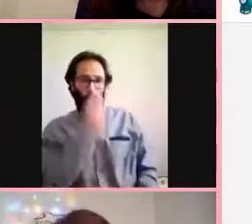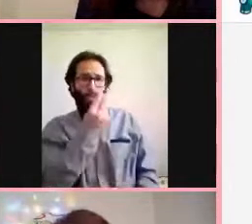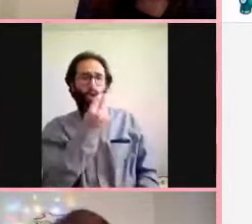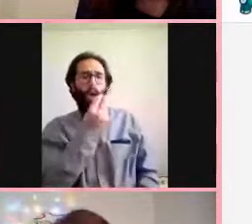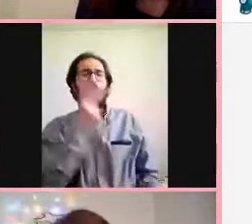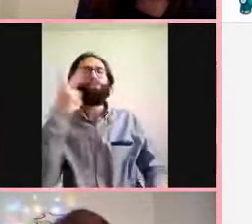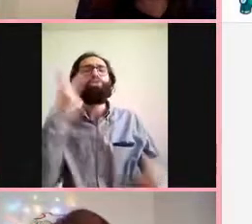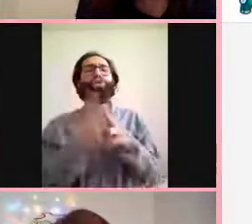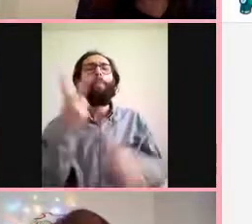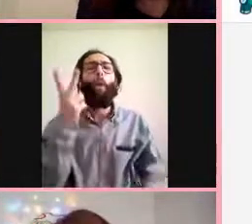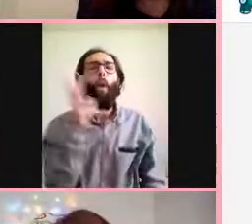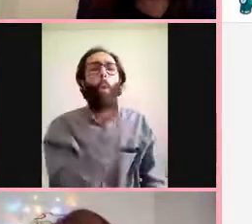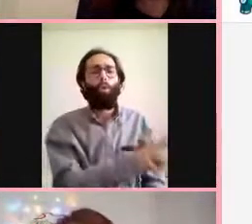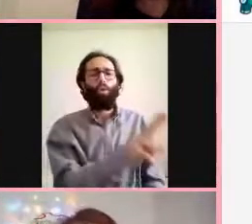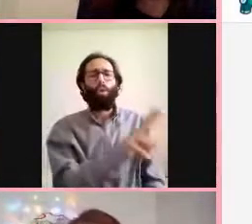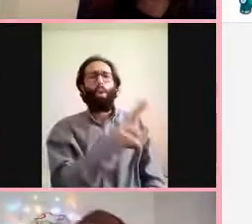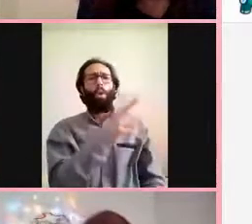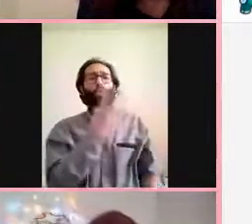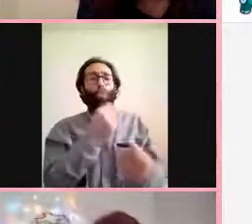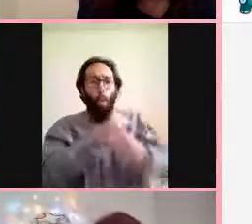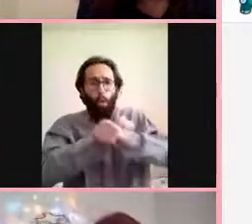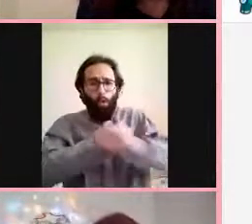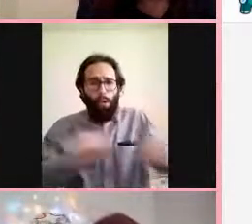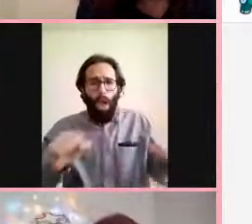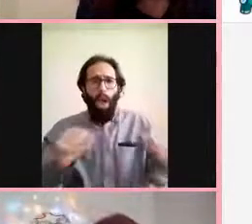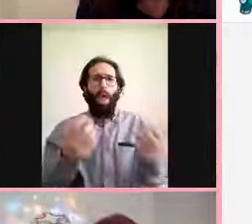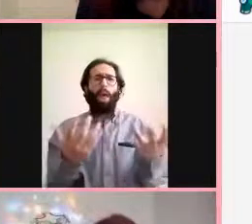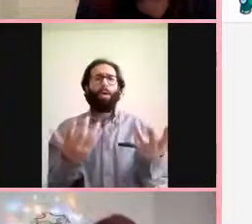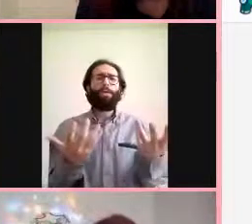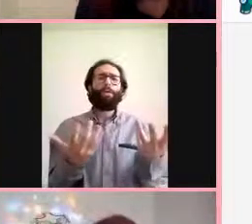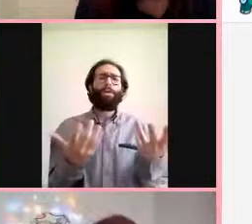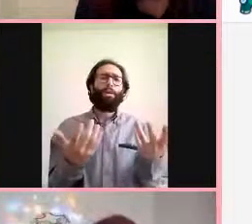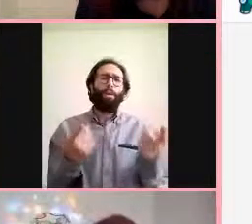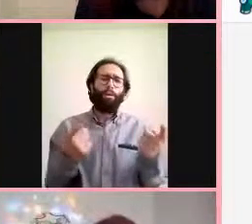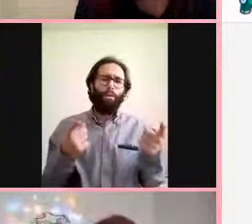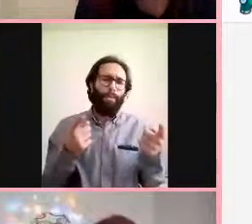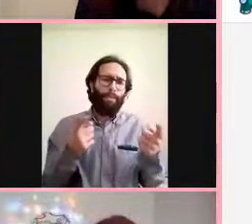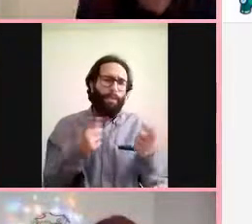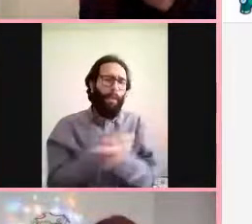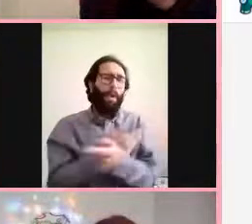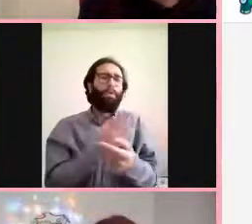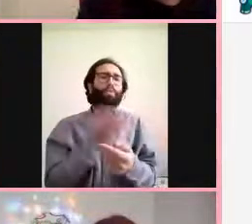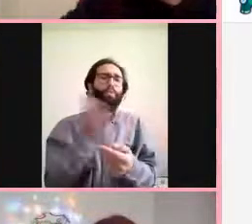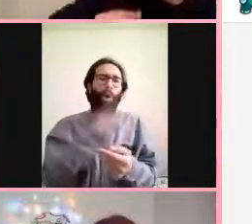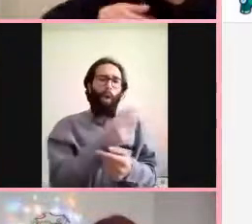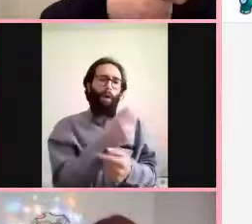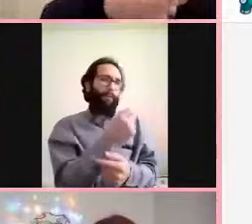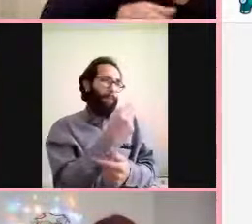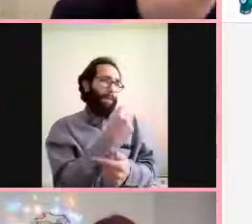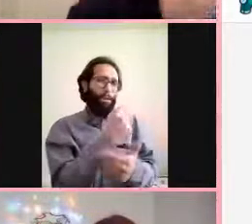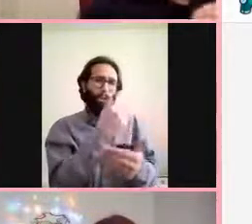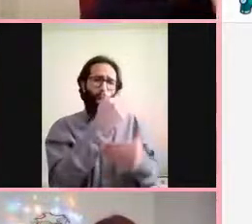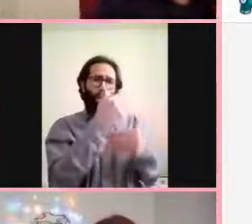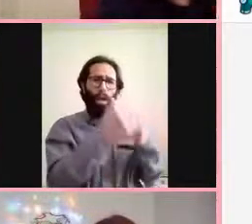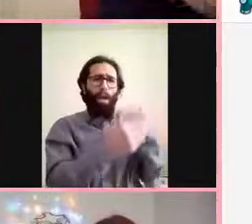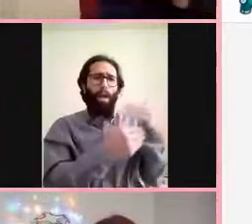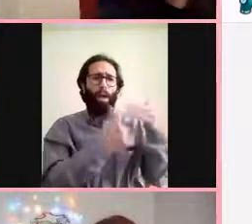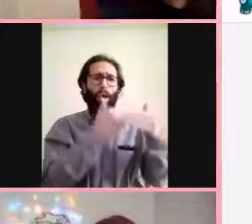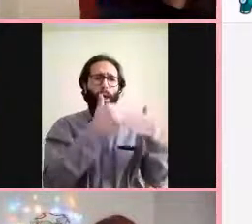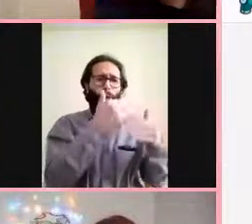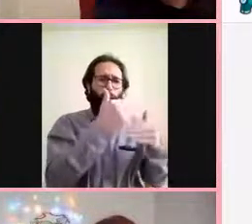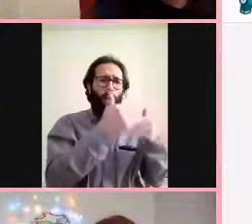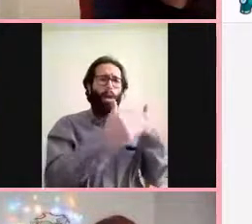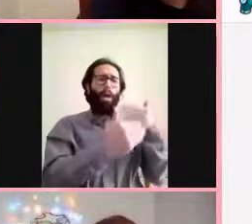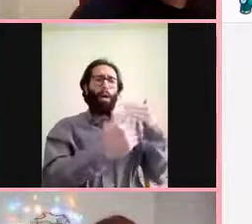öldürürsen virüs olarak hayatın uzun sürmez. Onun için daha uzun süre insandan insana